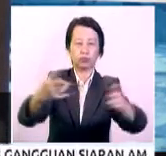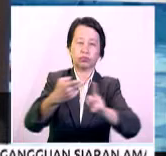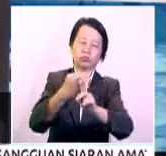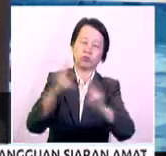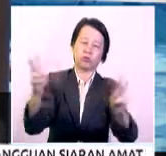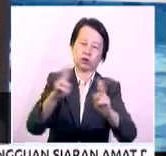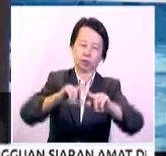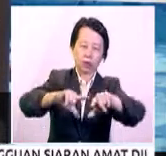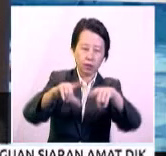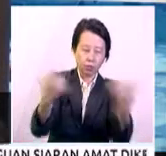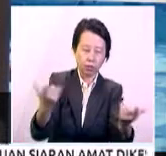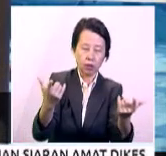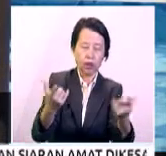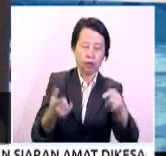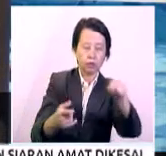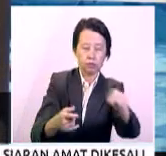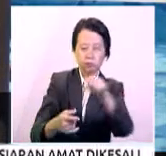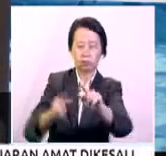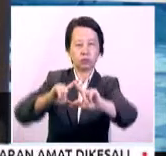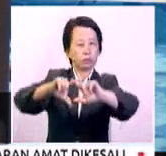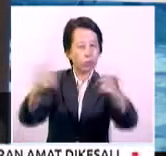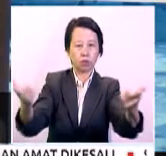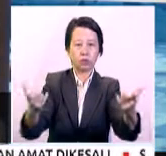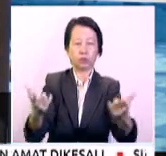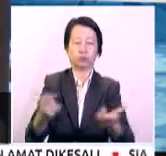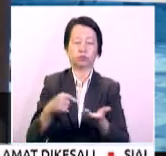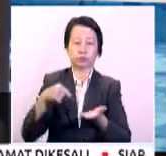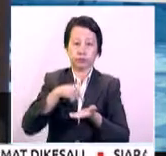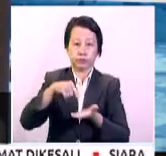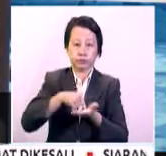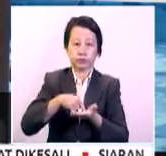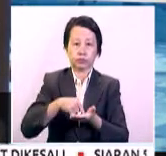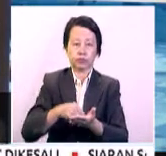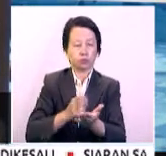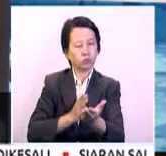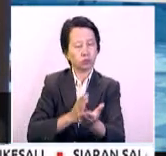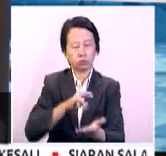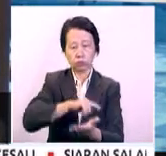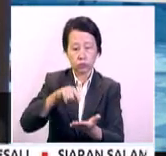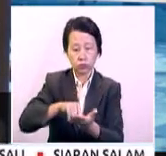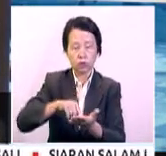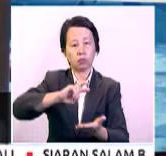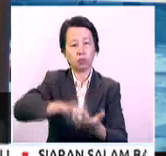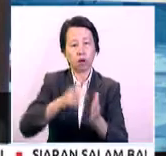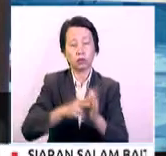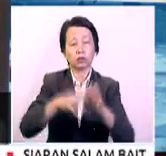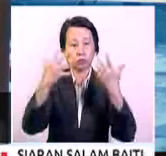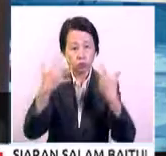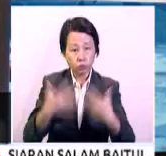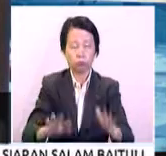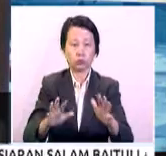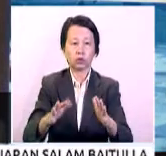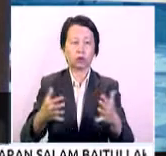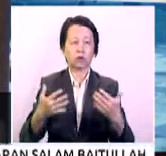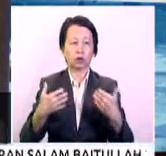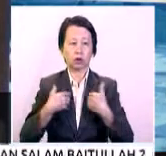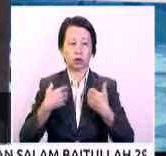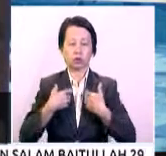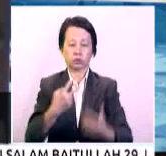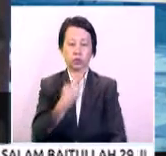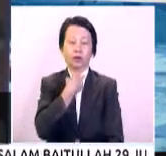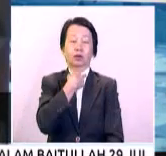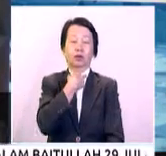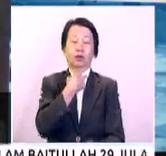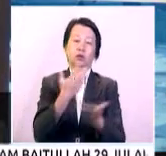berbeza antara satu sama lain. Ini secara tidak langsung telah mewujudkan kekangan